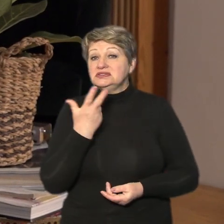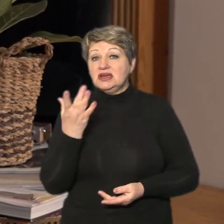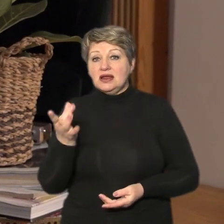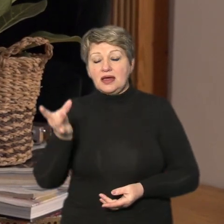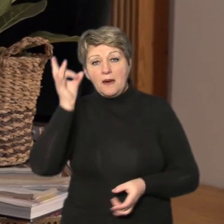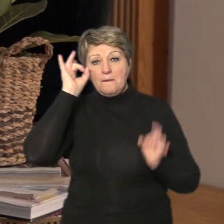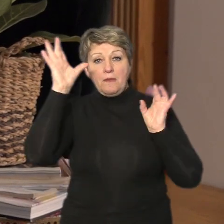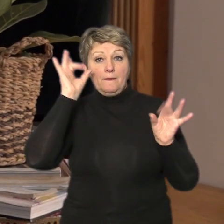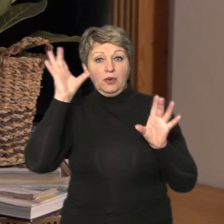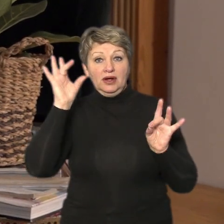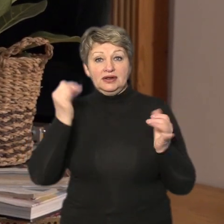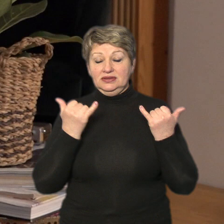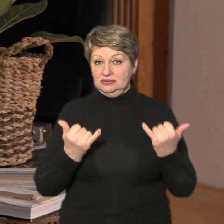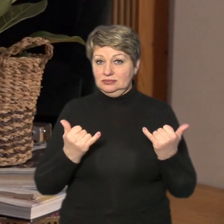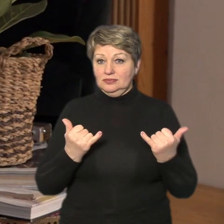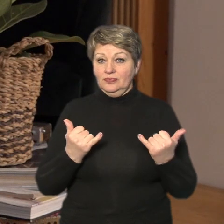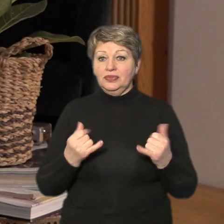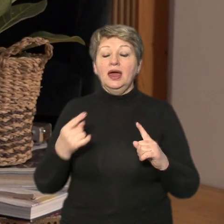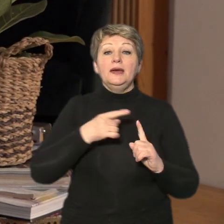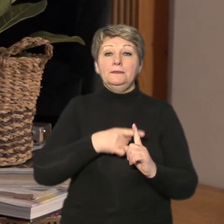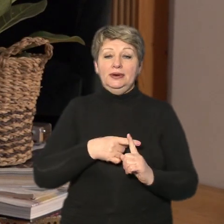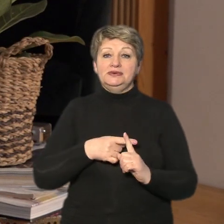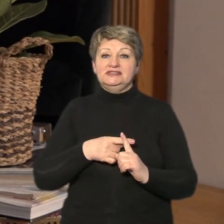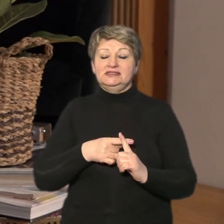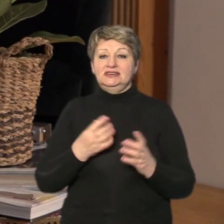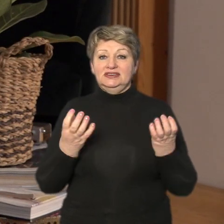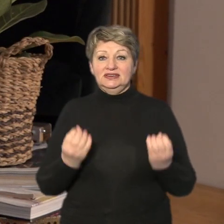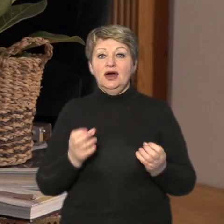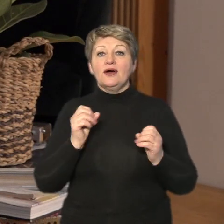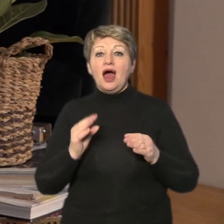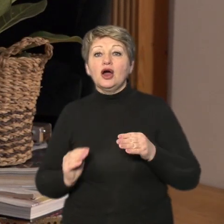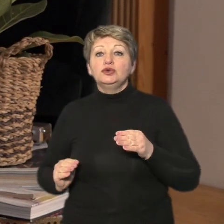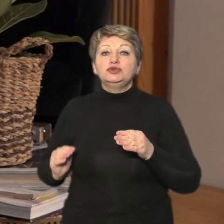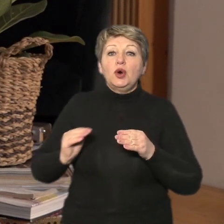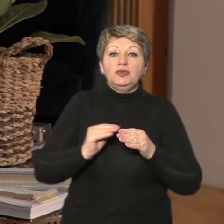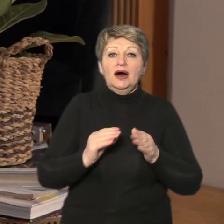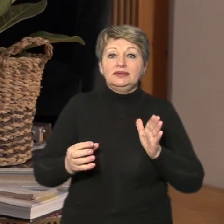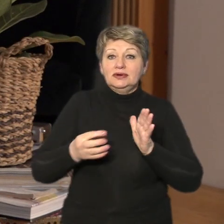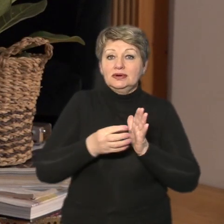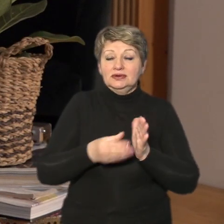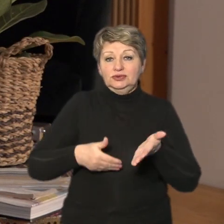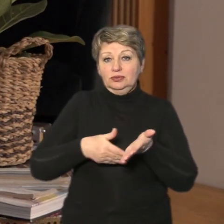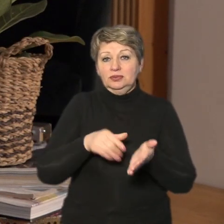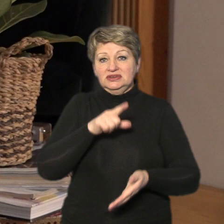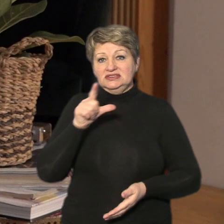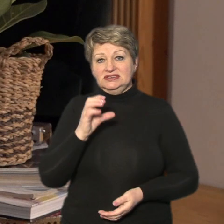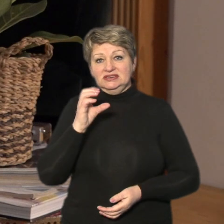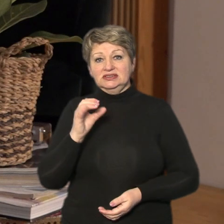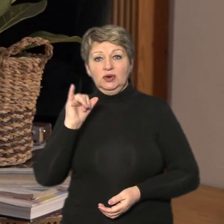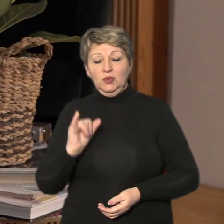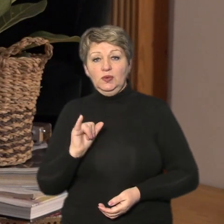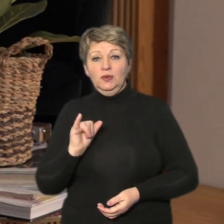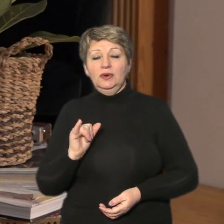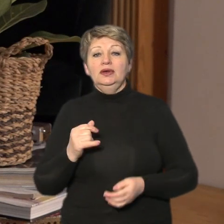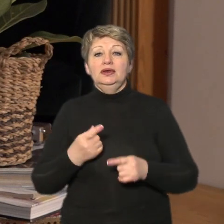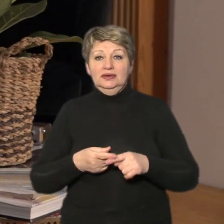і плюс як як додаток це допомога ЗСУ донат